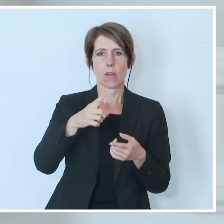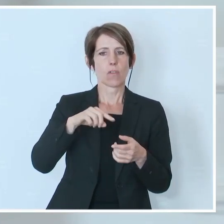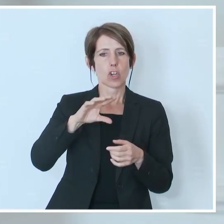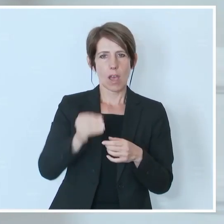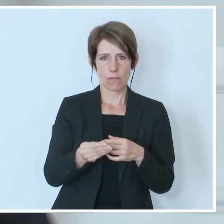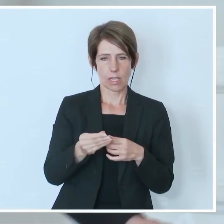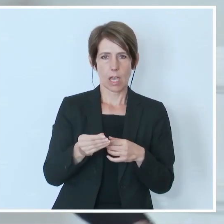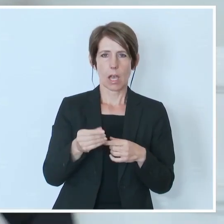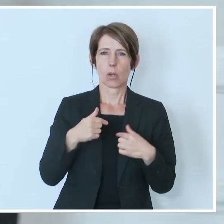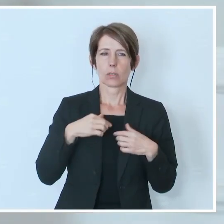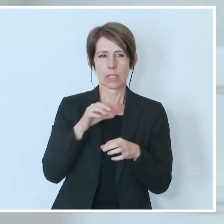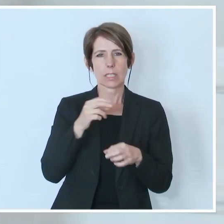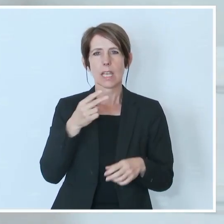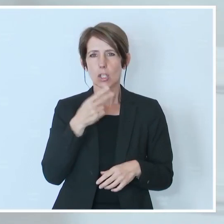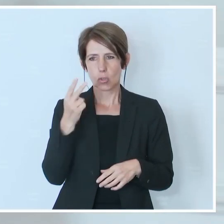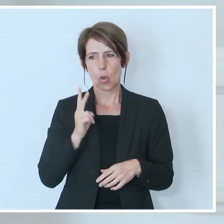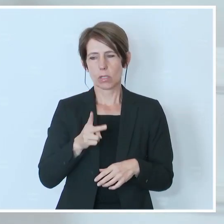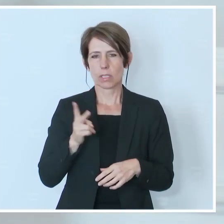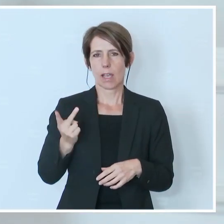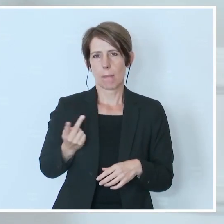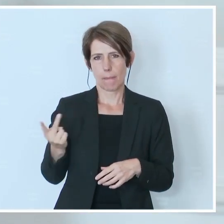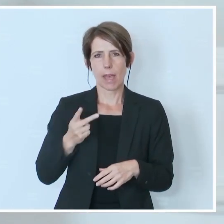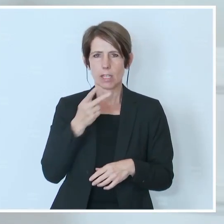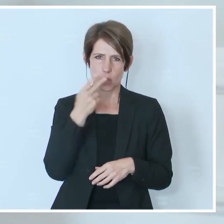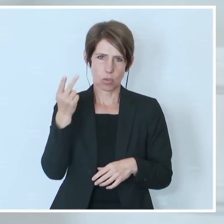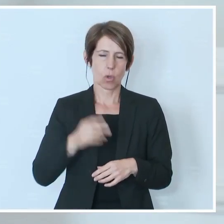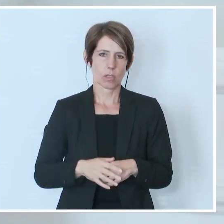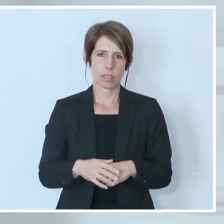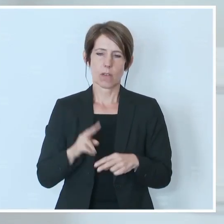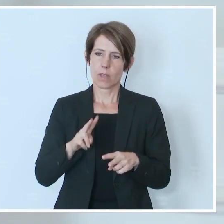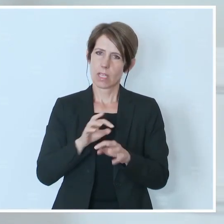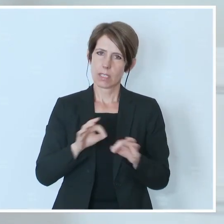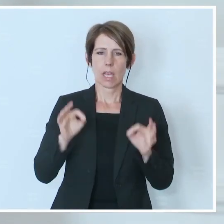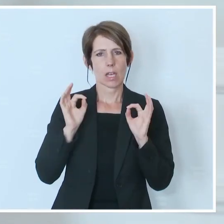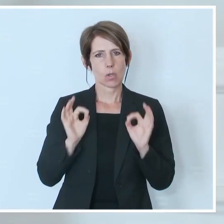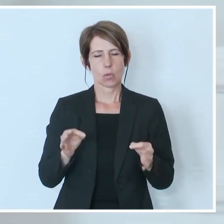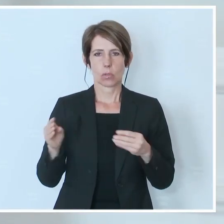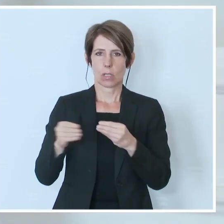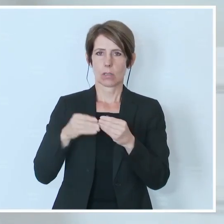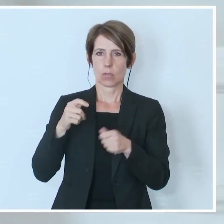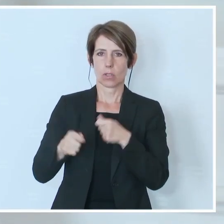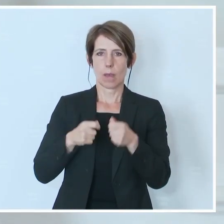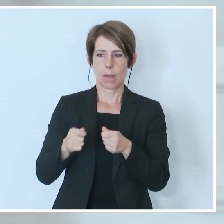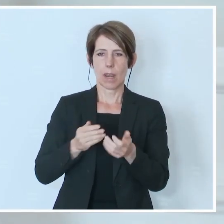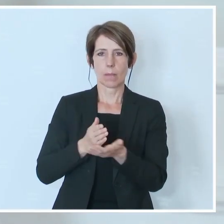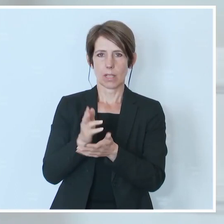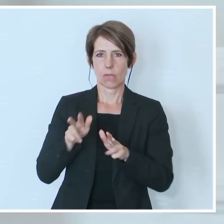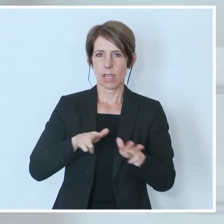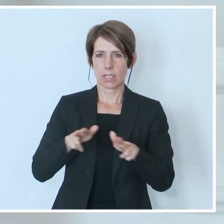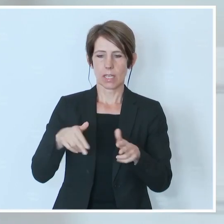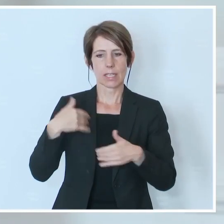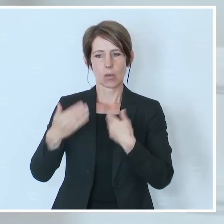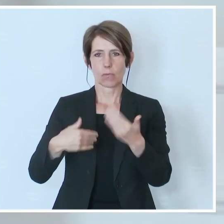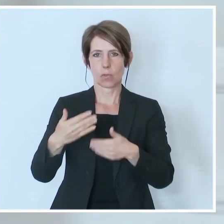ich sehr stolz drauf, und ich glaube, wir können jetzt zu zweit sein, wo wirklich eine superbe, tolle Zusammenarbeit innerhalb der Regierung funktioniert. Seit 2019